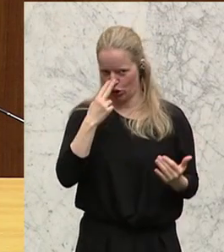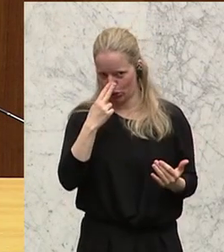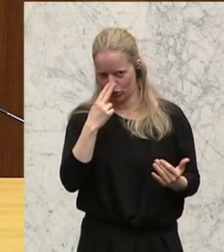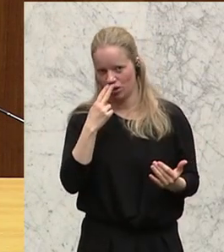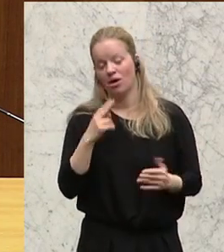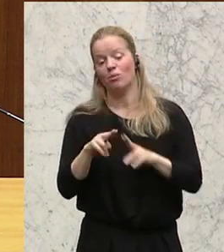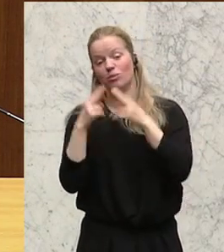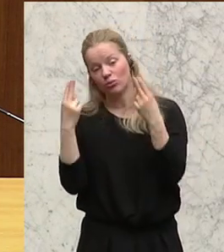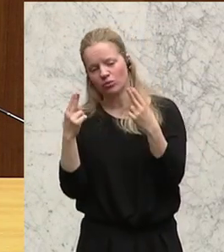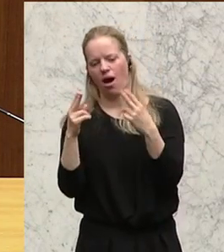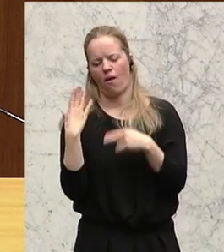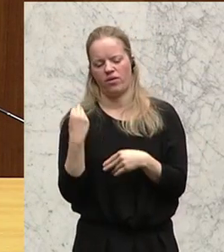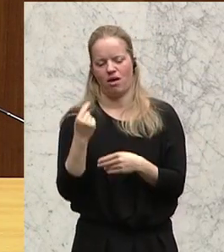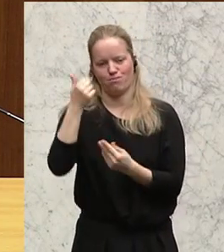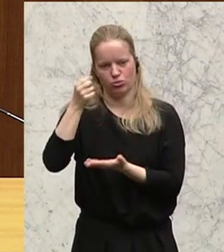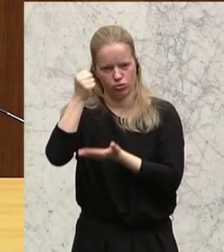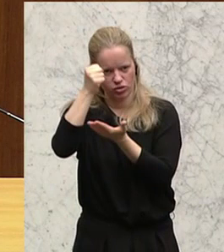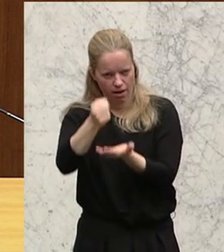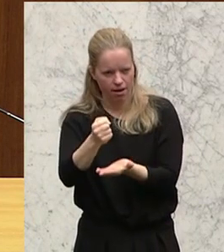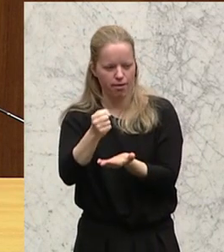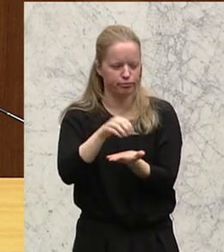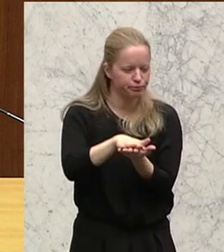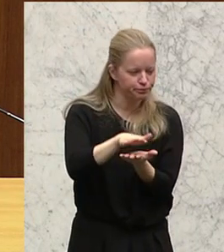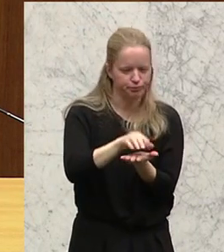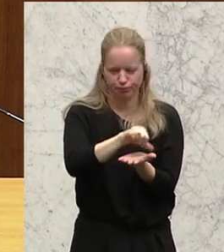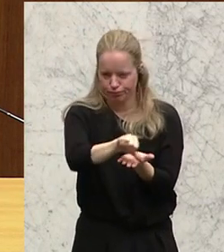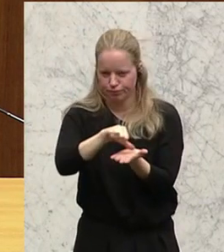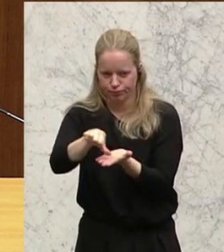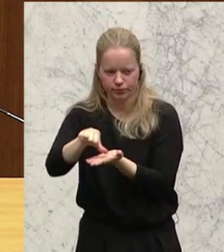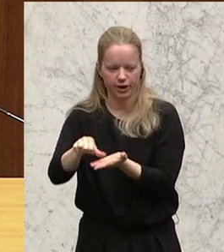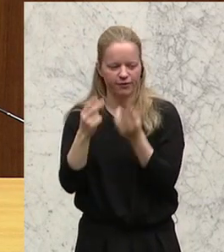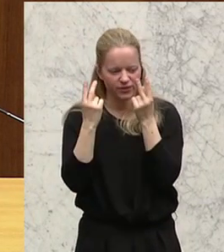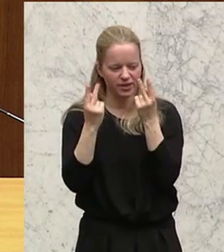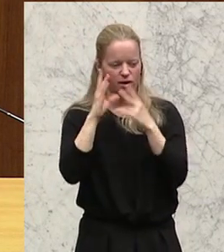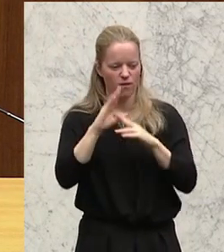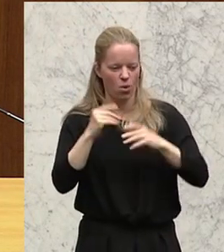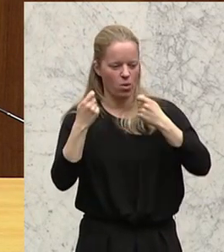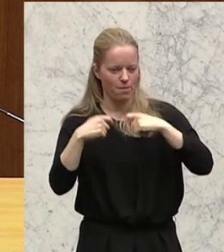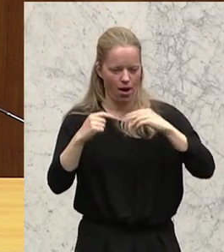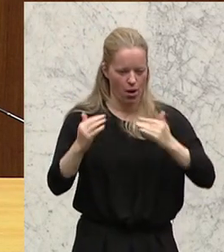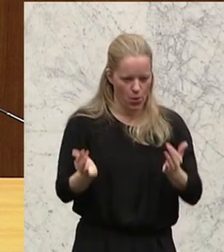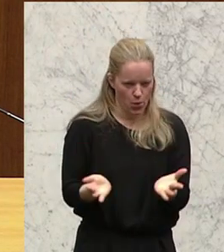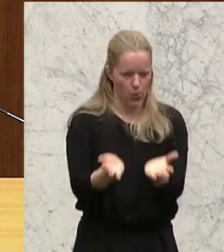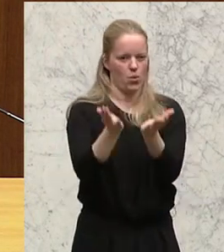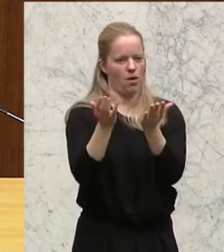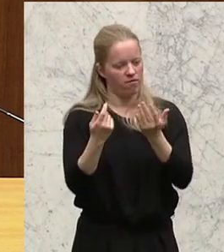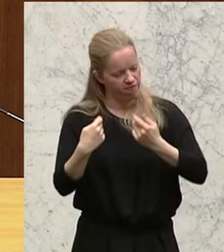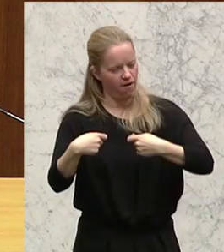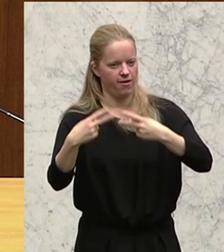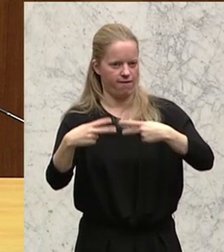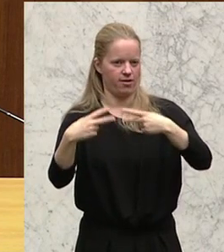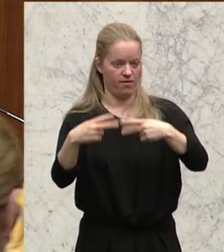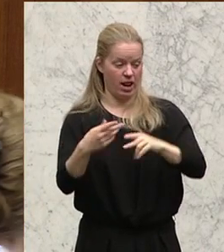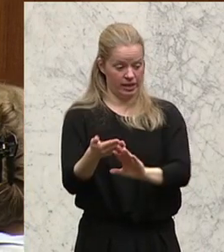Auch heuer werden wieder Mittel in die Hand genommen, um wesentliche Initiativen, die bereits in den vergangenen Jahren erfolgreich waren, fortzusetzen.